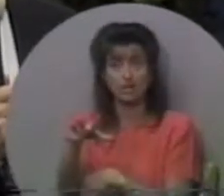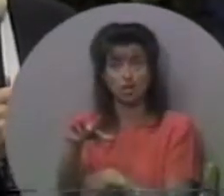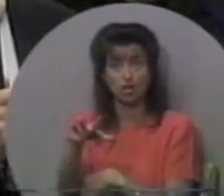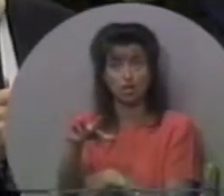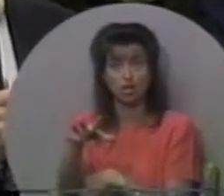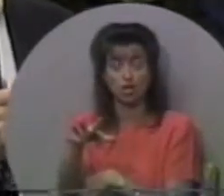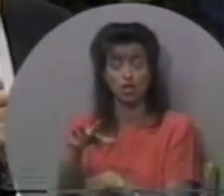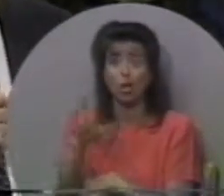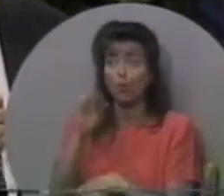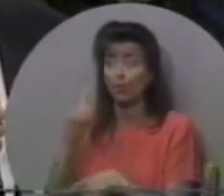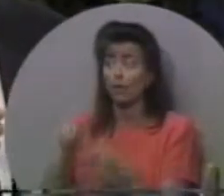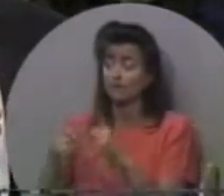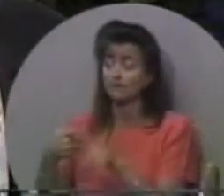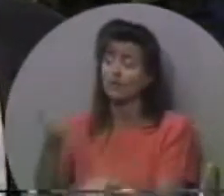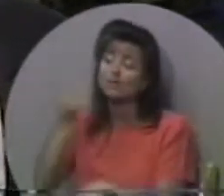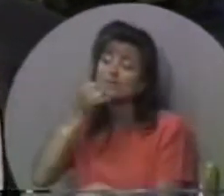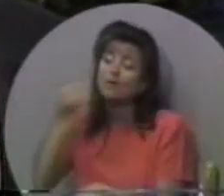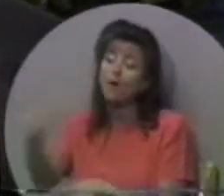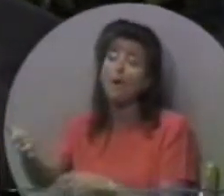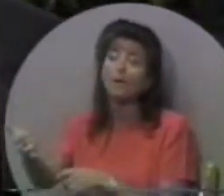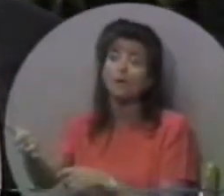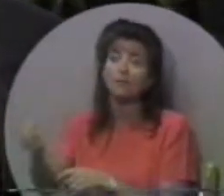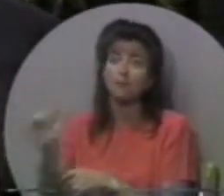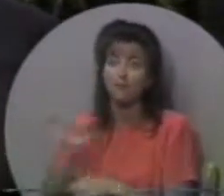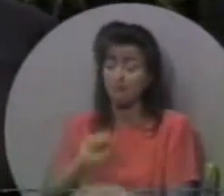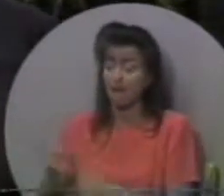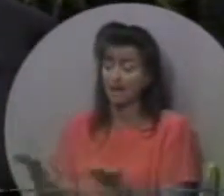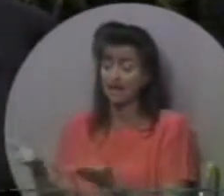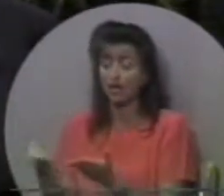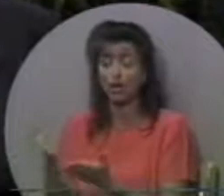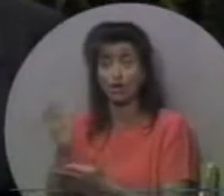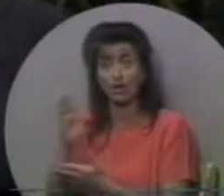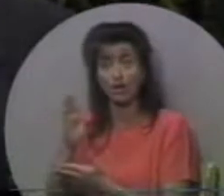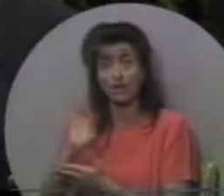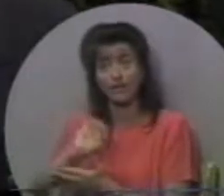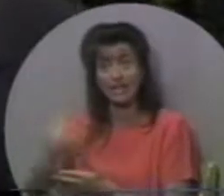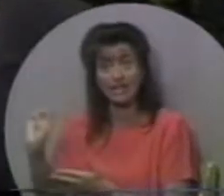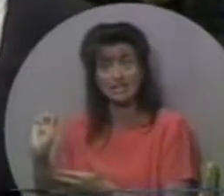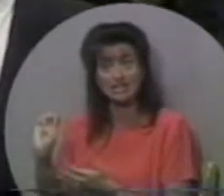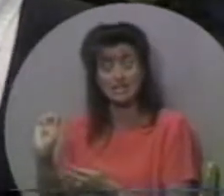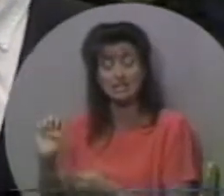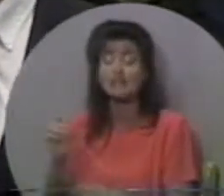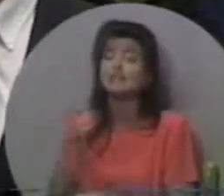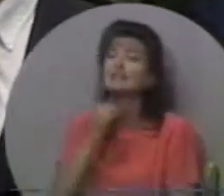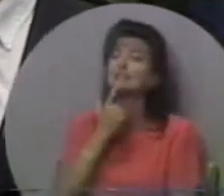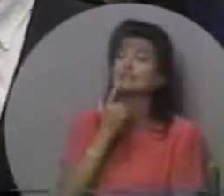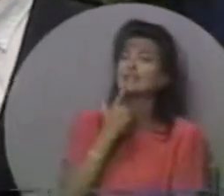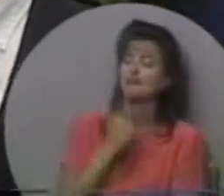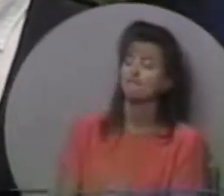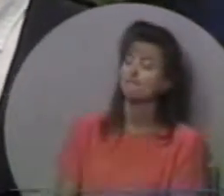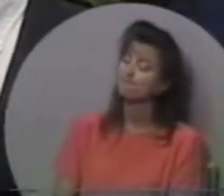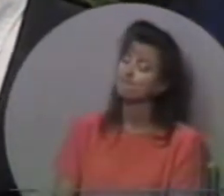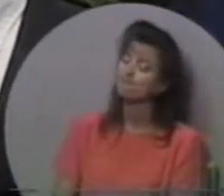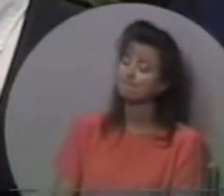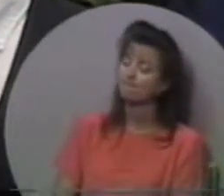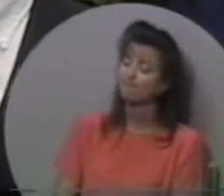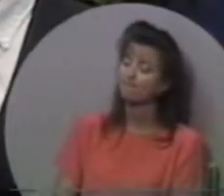І цей пастор-асистент подзвонив одному з своєму друзів колишніх тут і сказав,